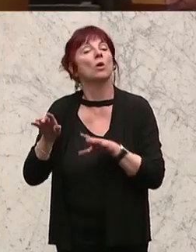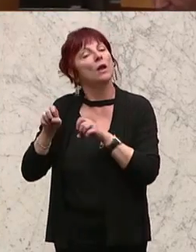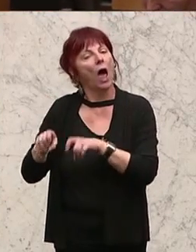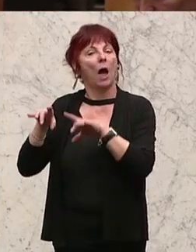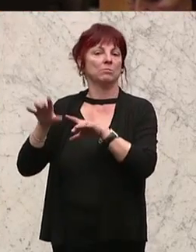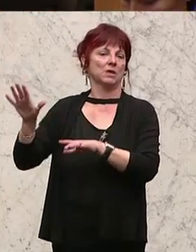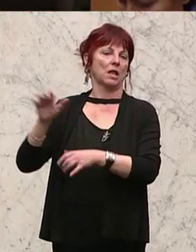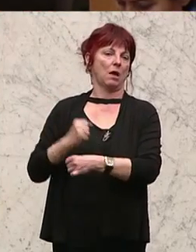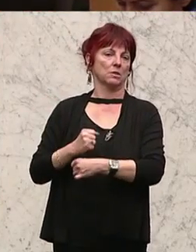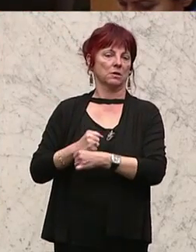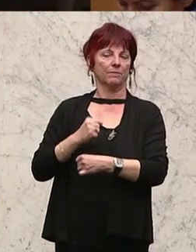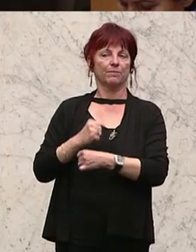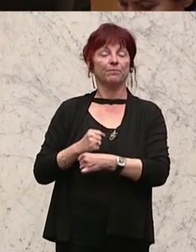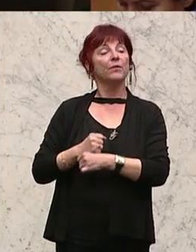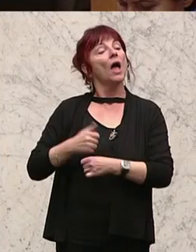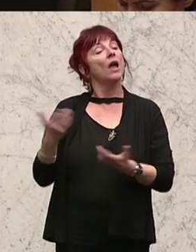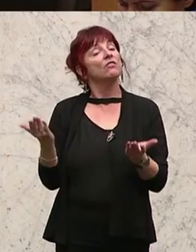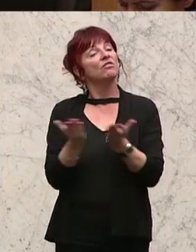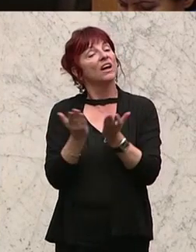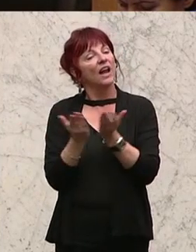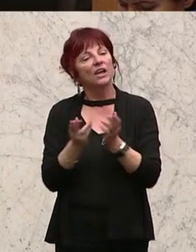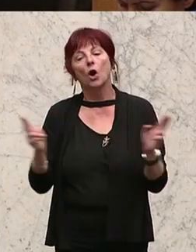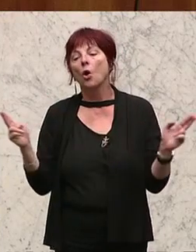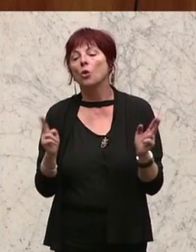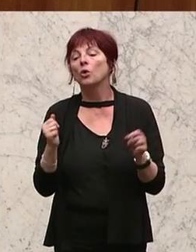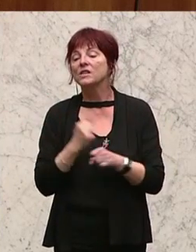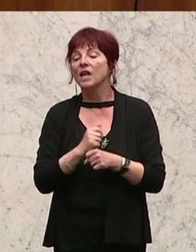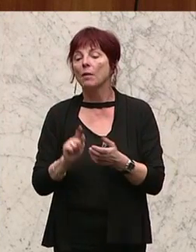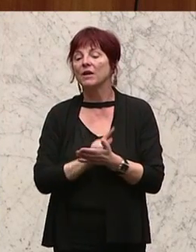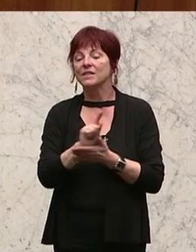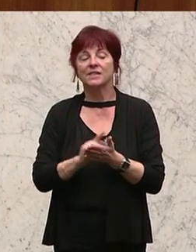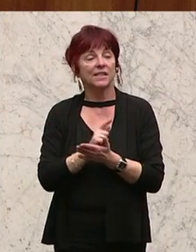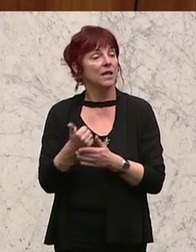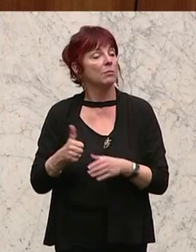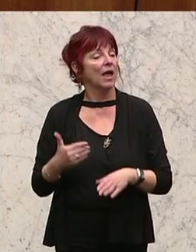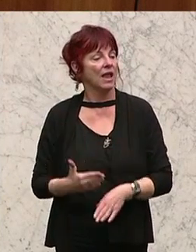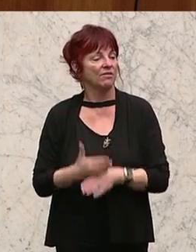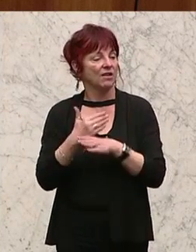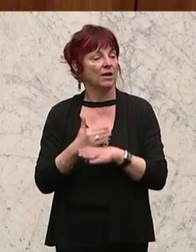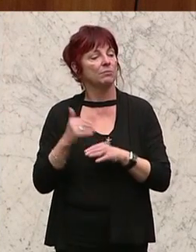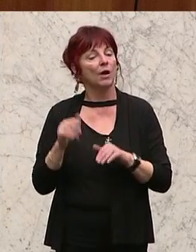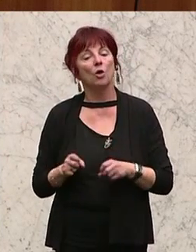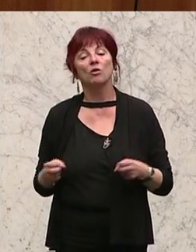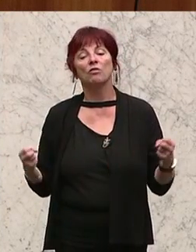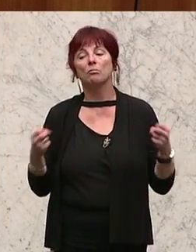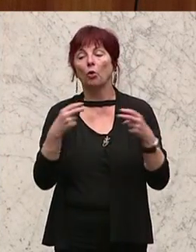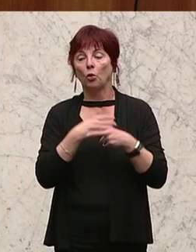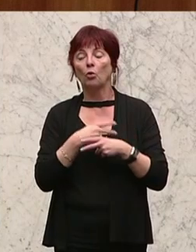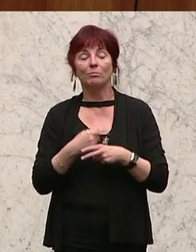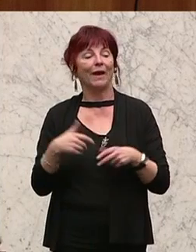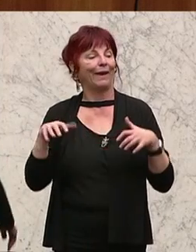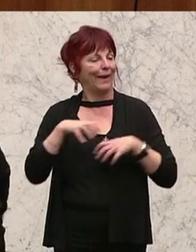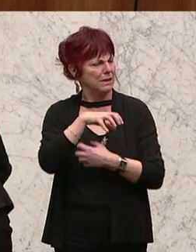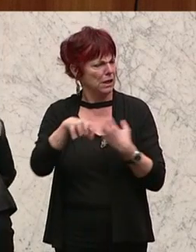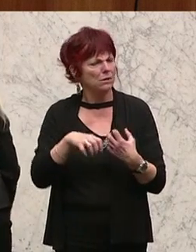Auch die Kurzarbeitszeitbeihilfen werden zur Überbrückung einer Krise ohne Unterschied der Betriebsgröße ausbezahlt,